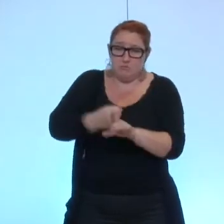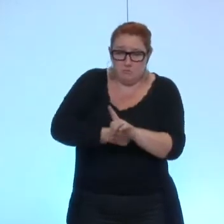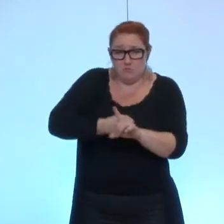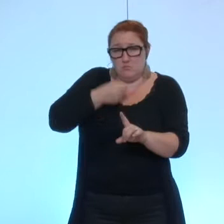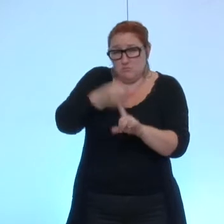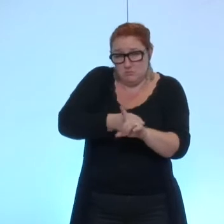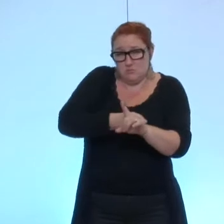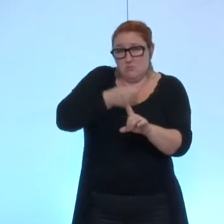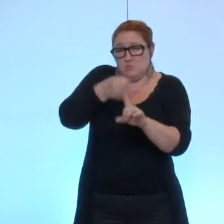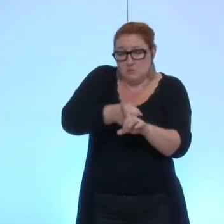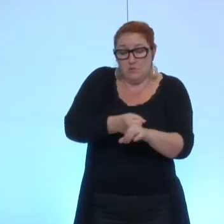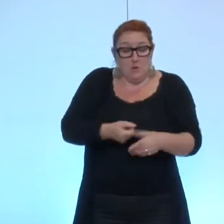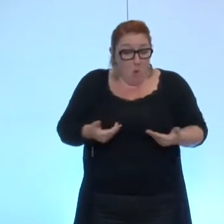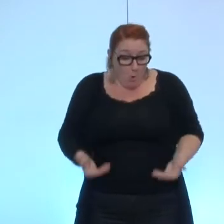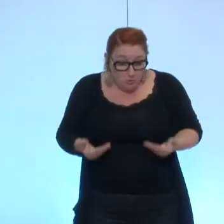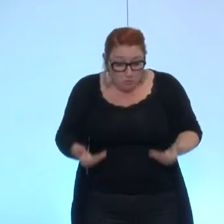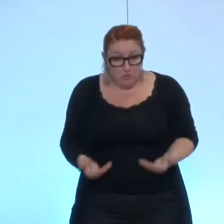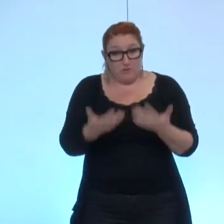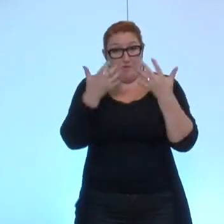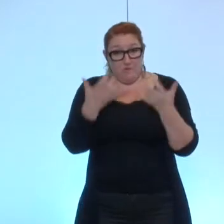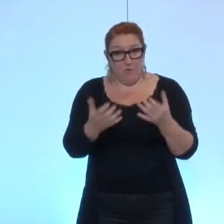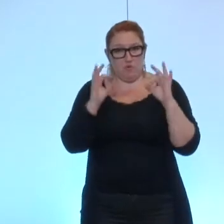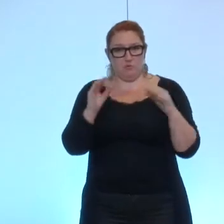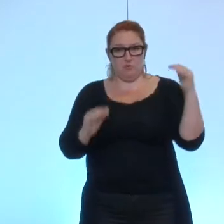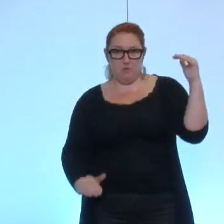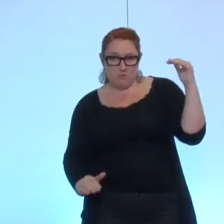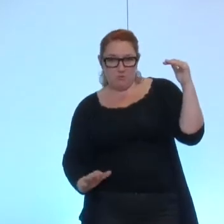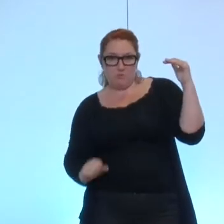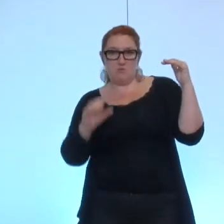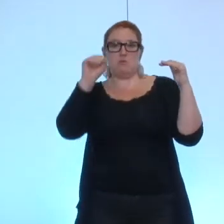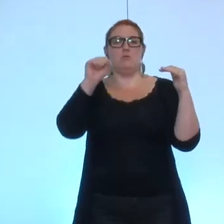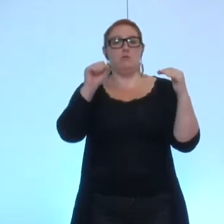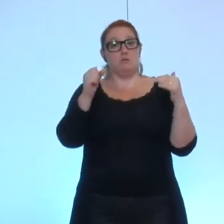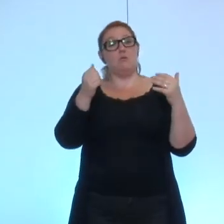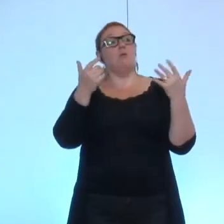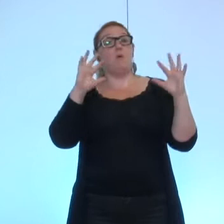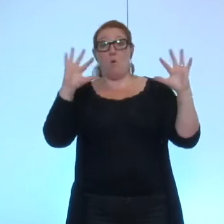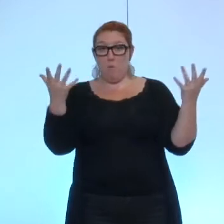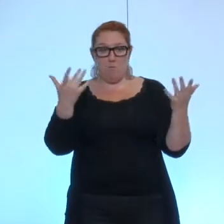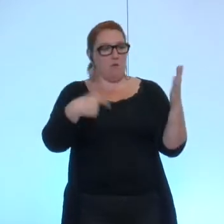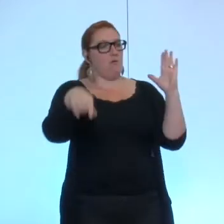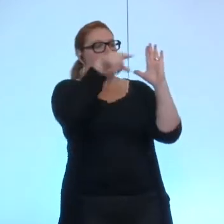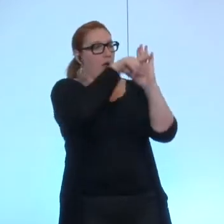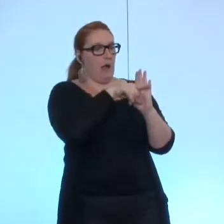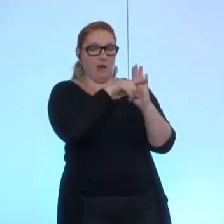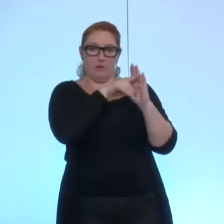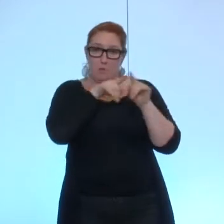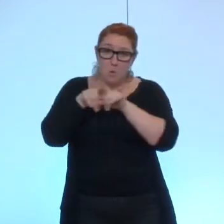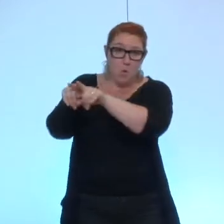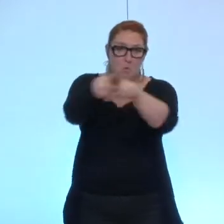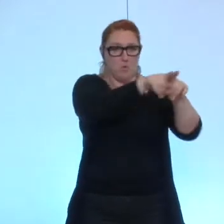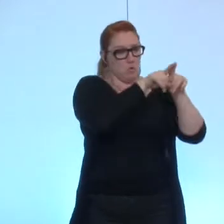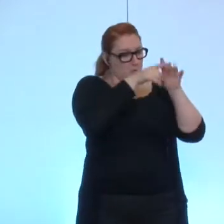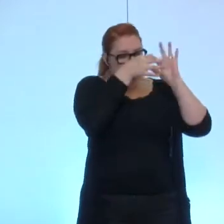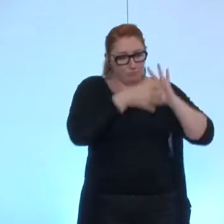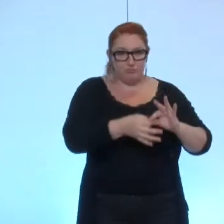'une inégalité que nous voulons faire appliquer la règle commune. La Ville de Grenoble souhaite,